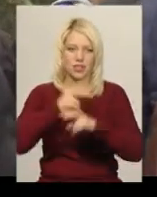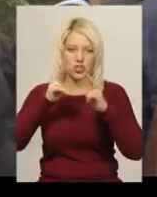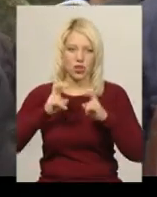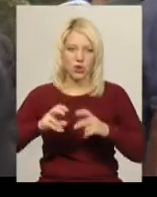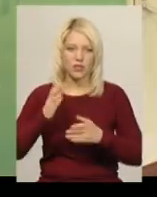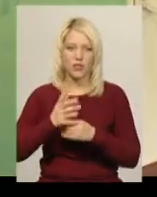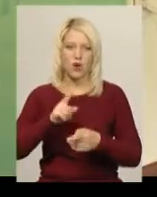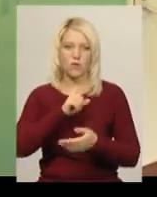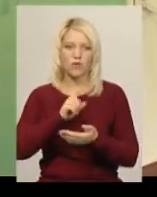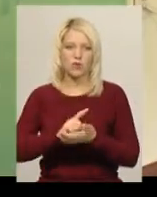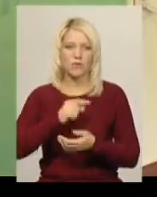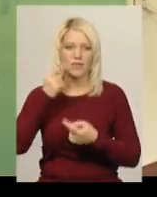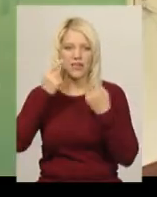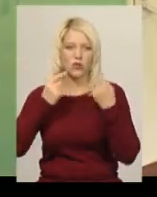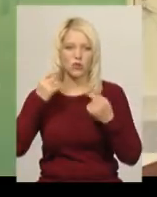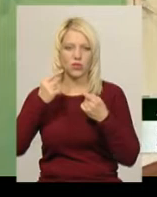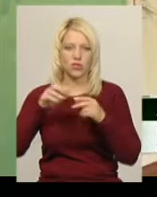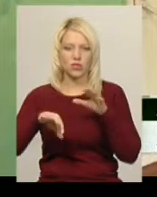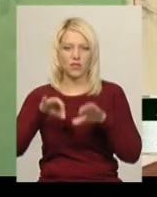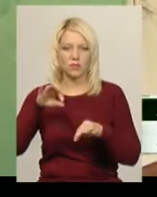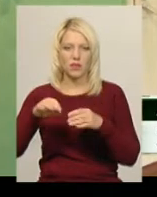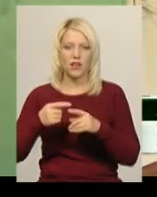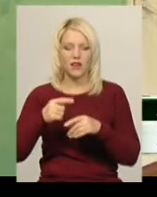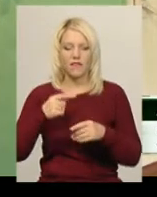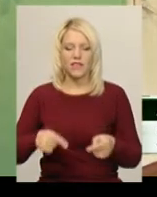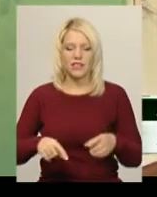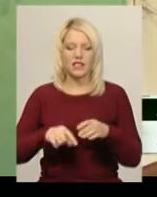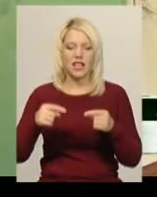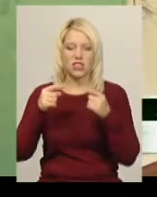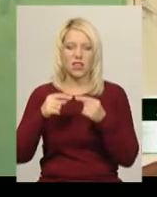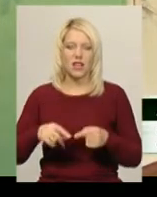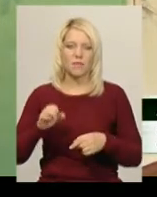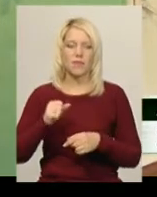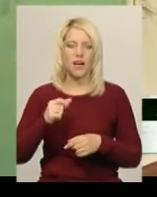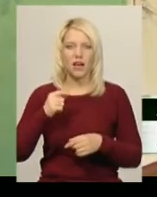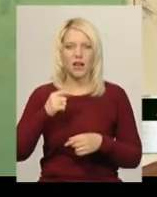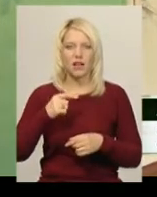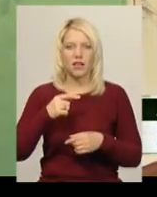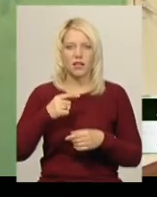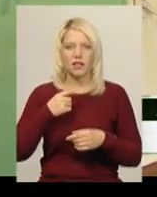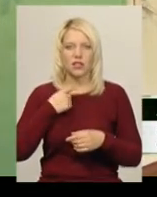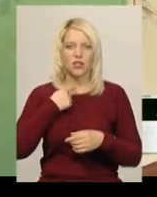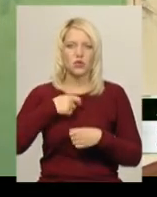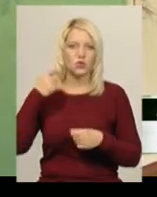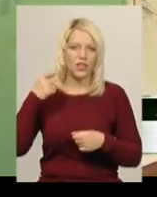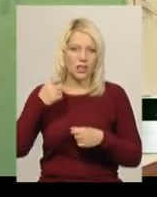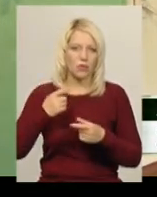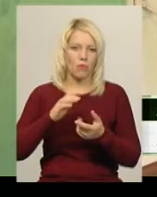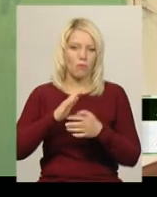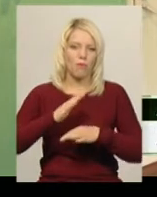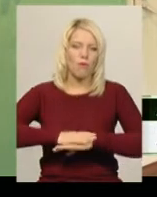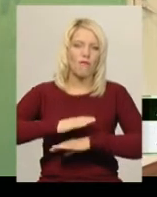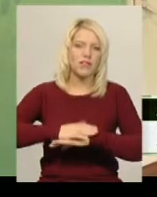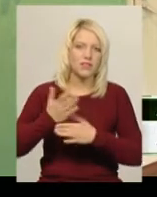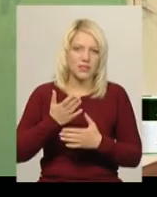психологічний відбір. Ми визначаємо на суїцидальну поведінку, на їхню адаптивність, як вони